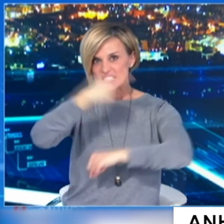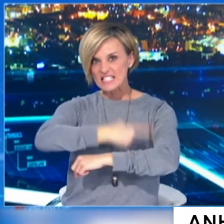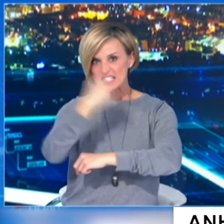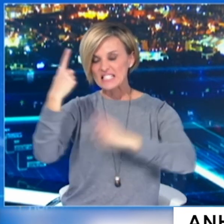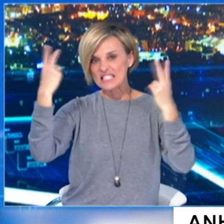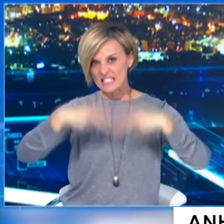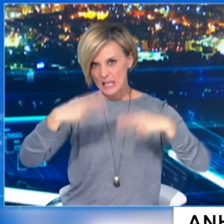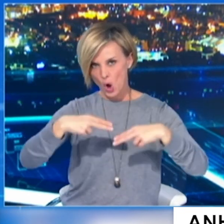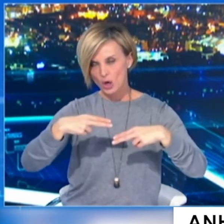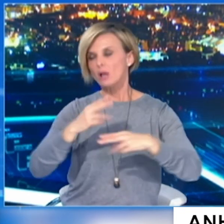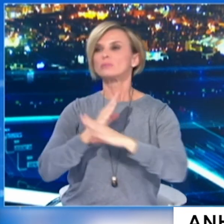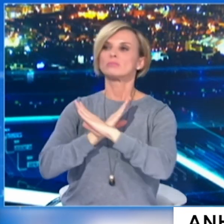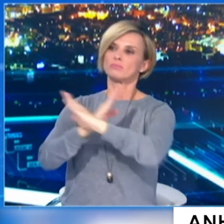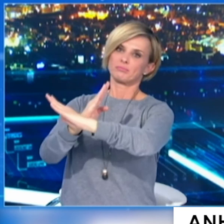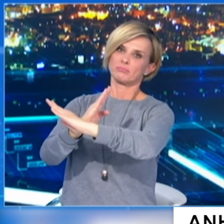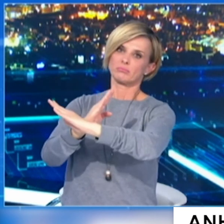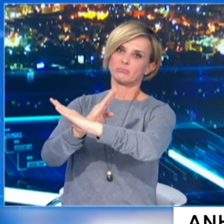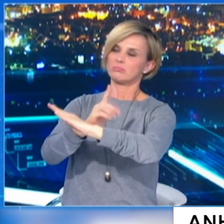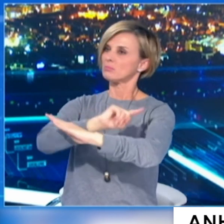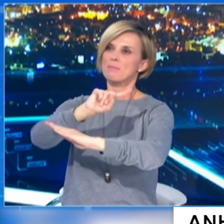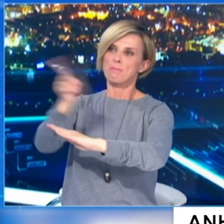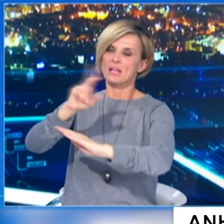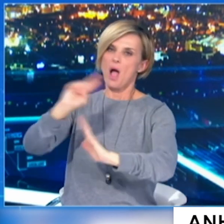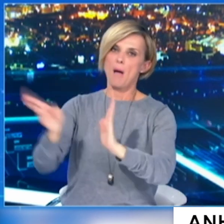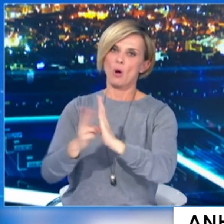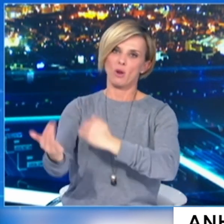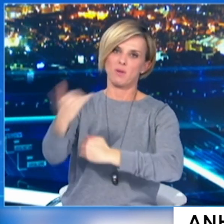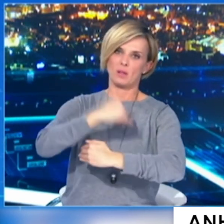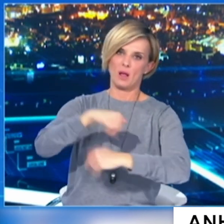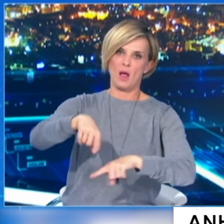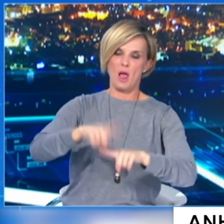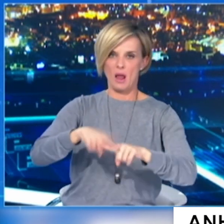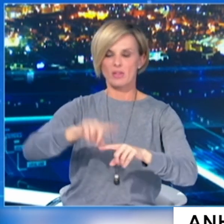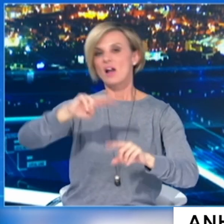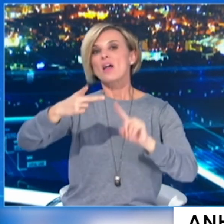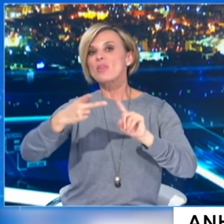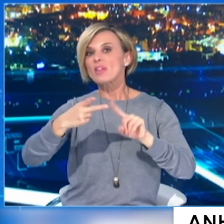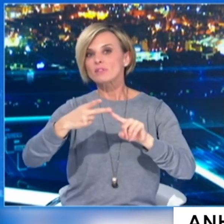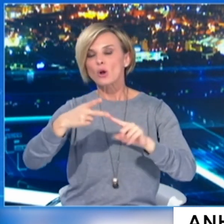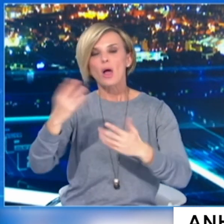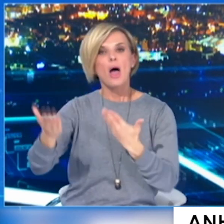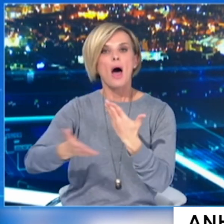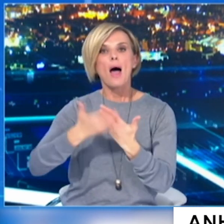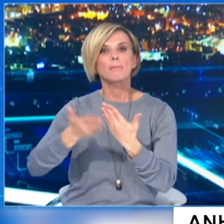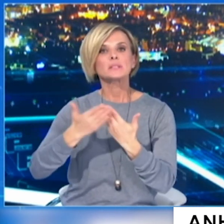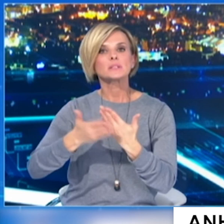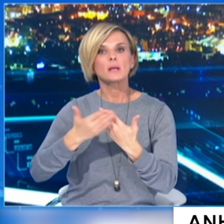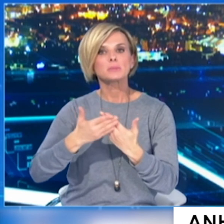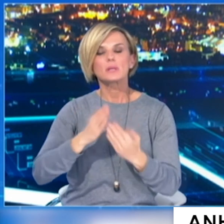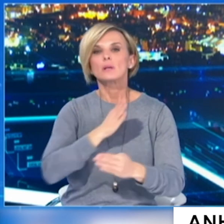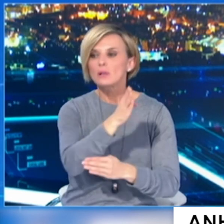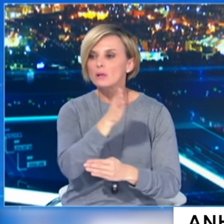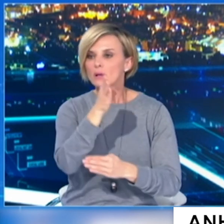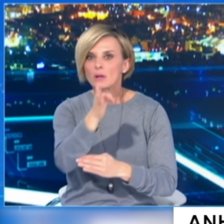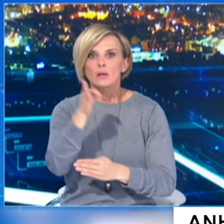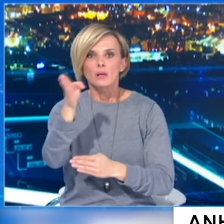είσοδος στη χώρα για λόγους προστασίας της δημόσιας υγείας. Και δεύτερον, δεν επιτρέπονται πλέον επισκέψεις όσων